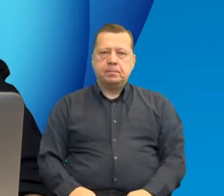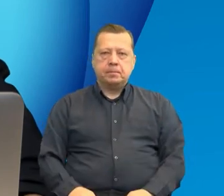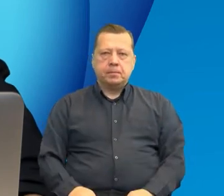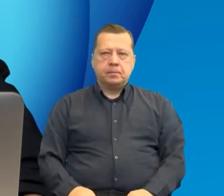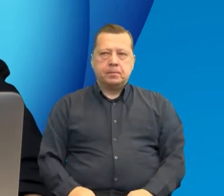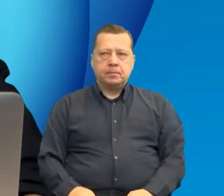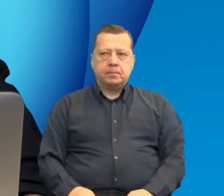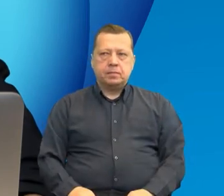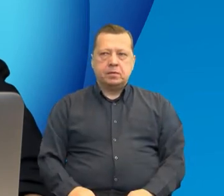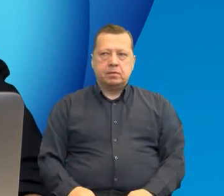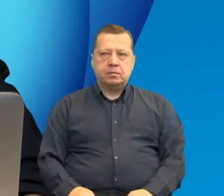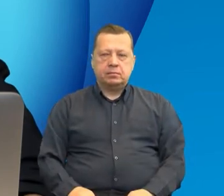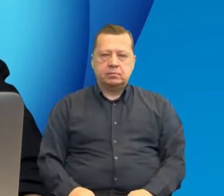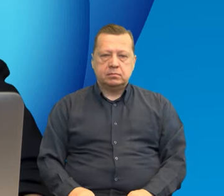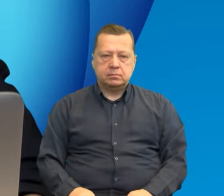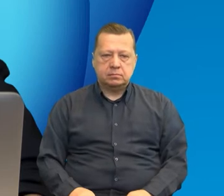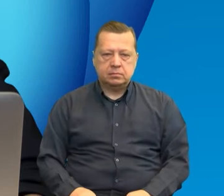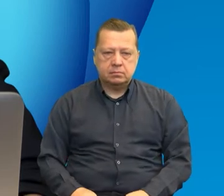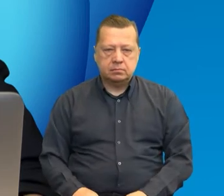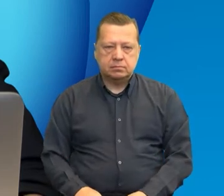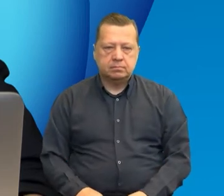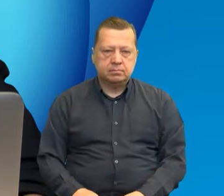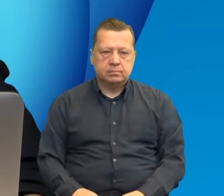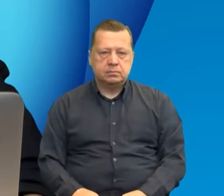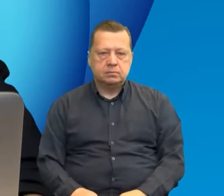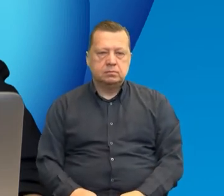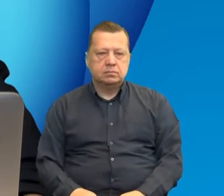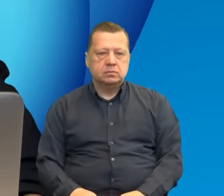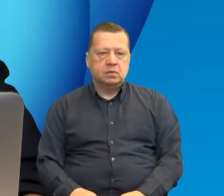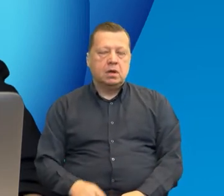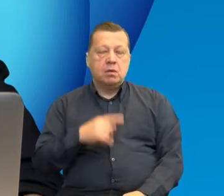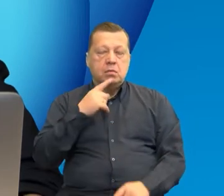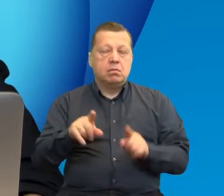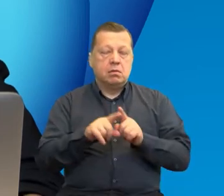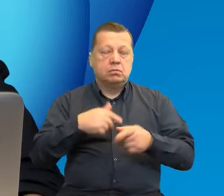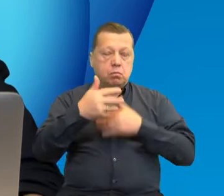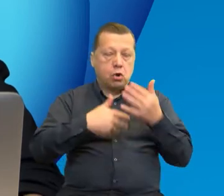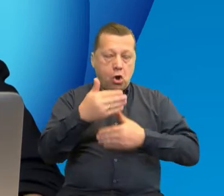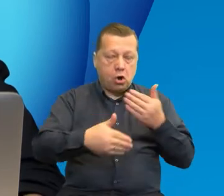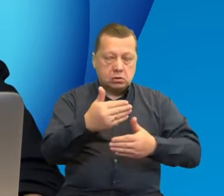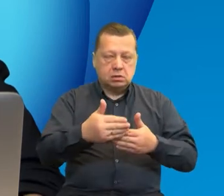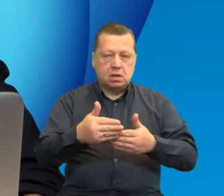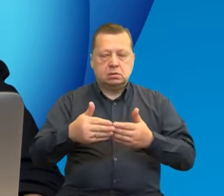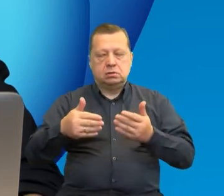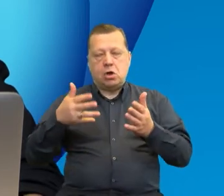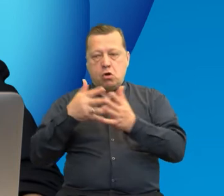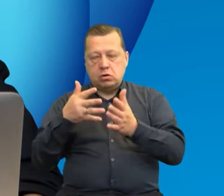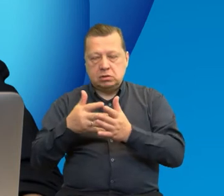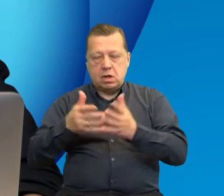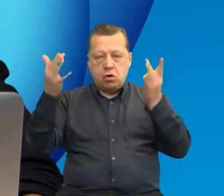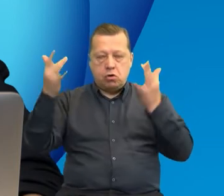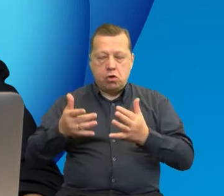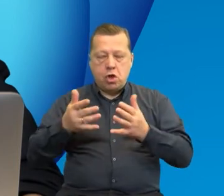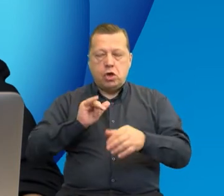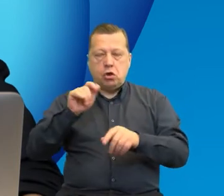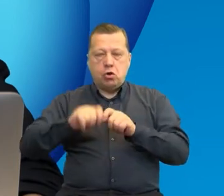staramy się usprawniać poszczególne procesy oceny, wyboru, rozliczania i kontroli